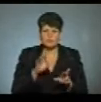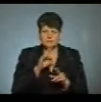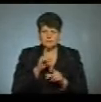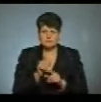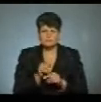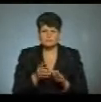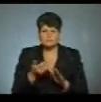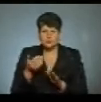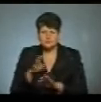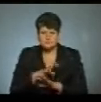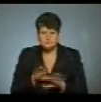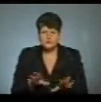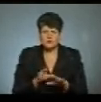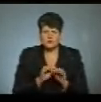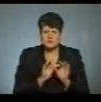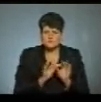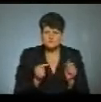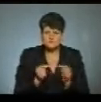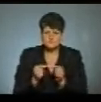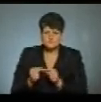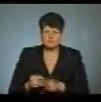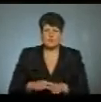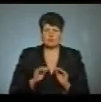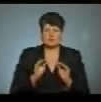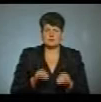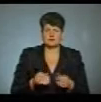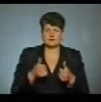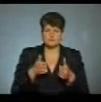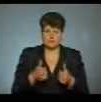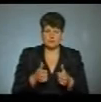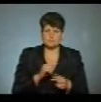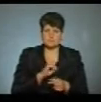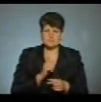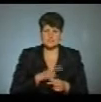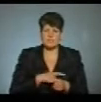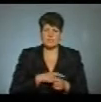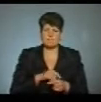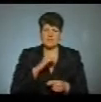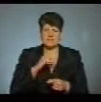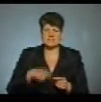щоб було все рівненько. Поставлені в нас гарні міцні професійні замки,